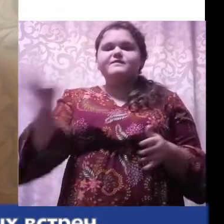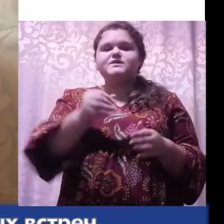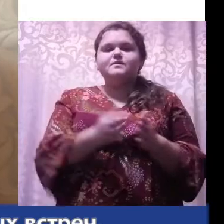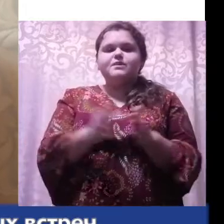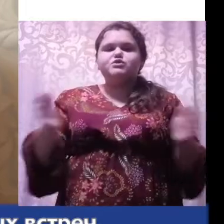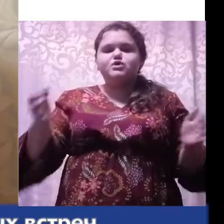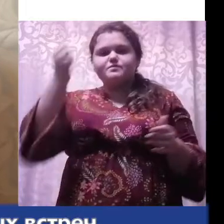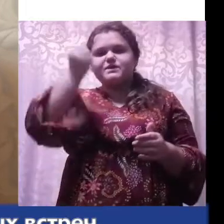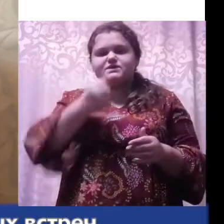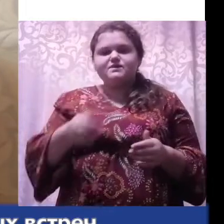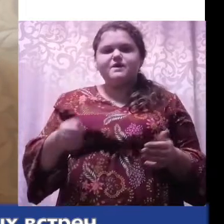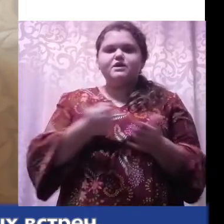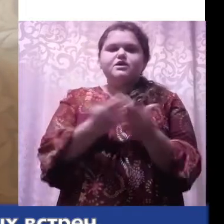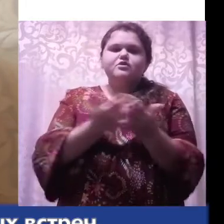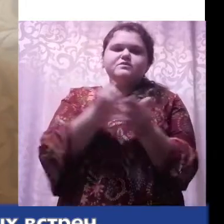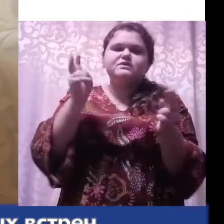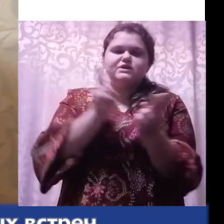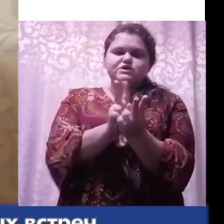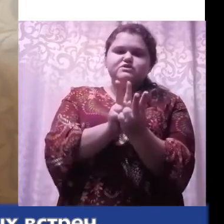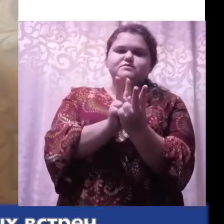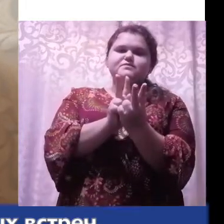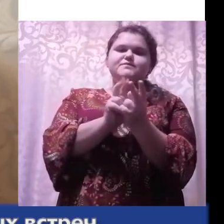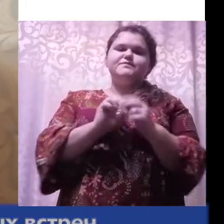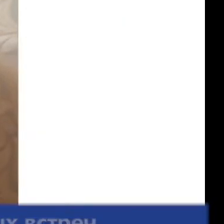Всем большое спасибо. До новых встреч.